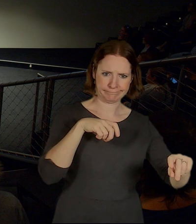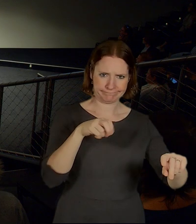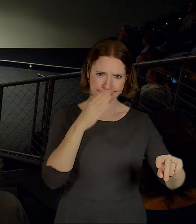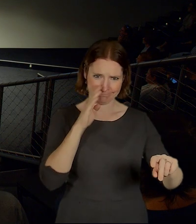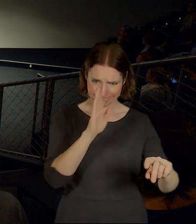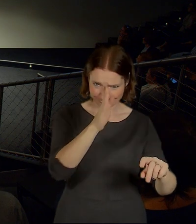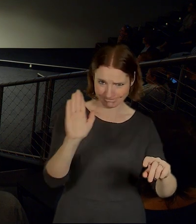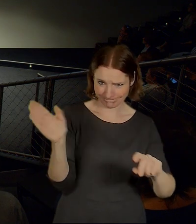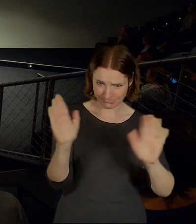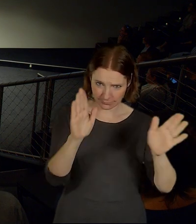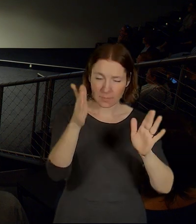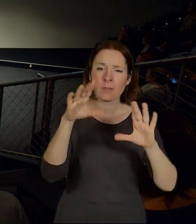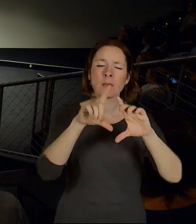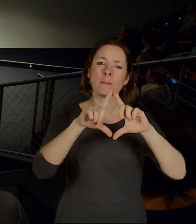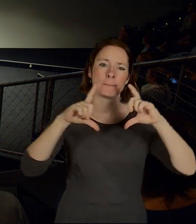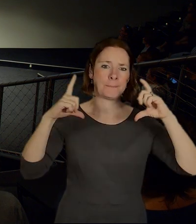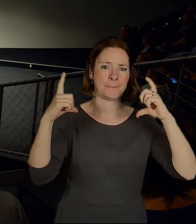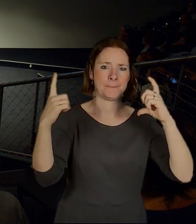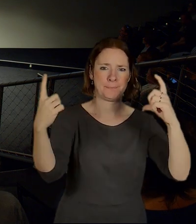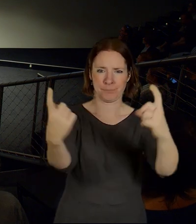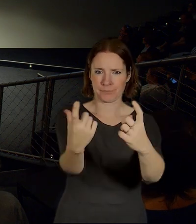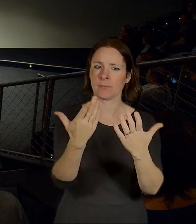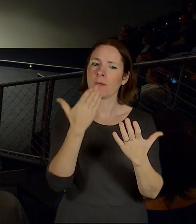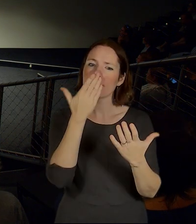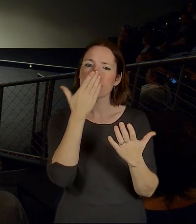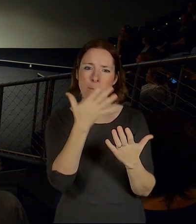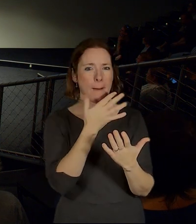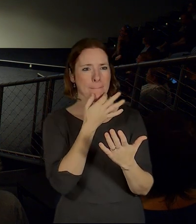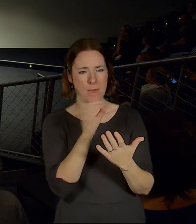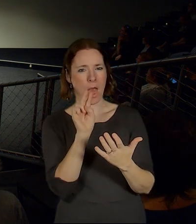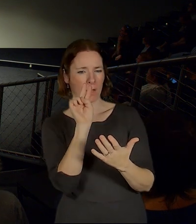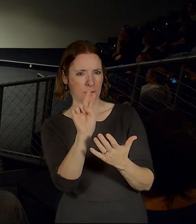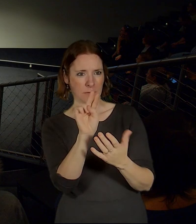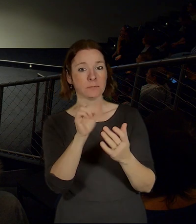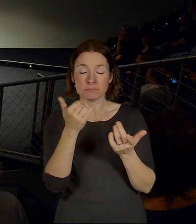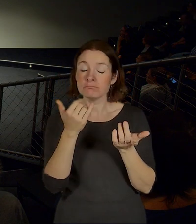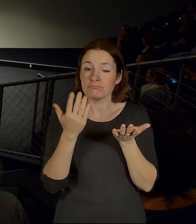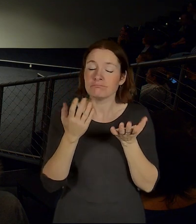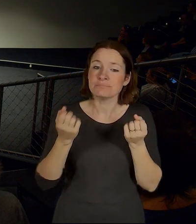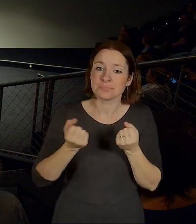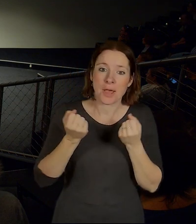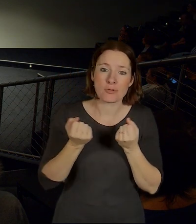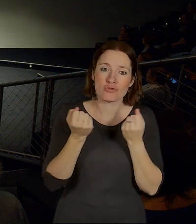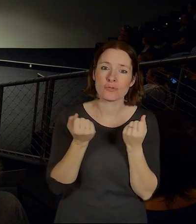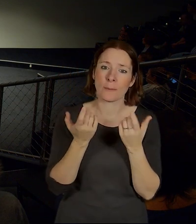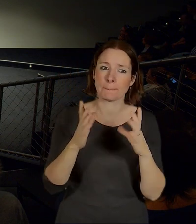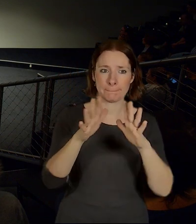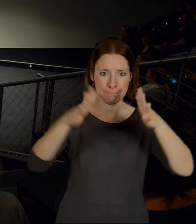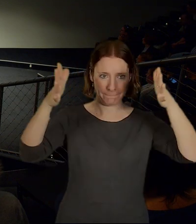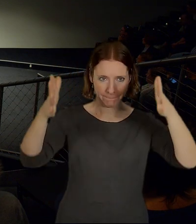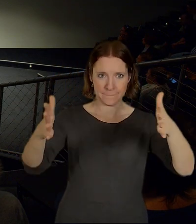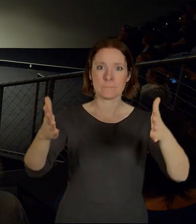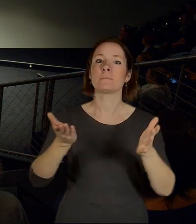toho severního bulváru se smíchu v city, aby pořád viděli ten cíl, to je to